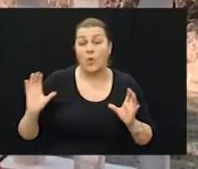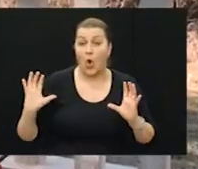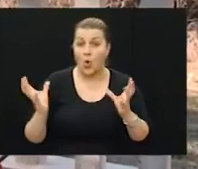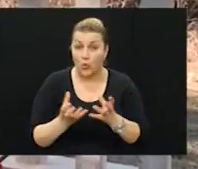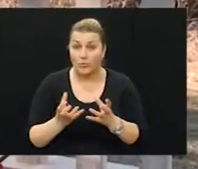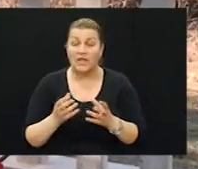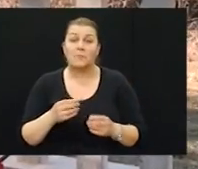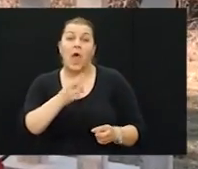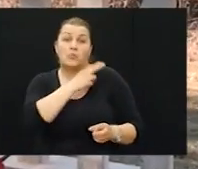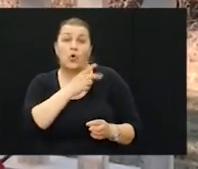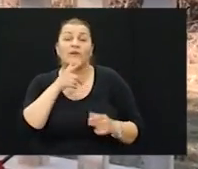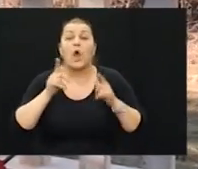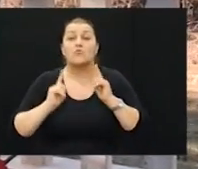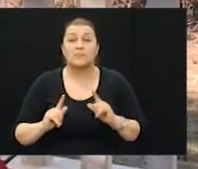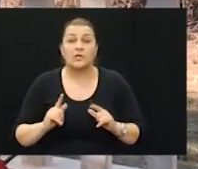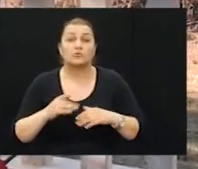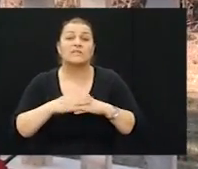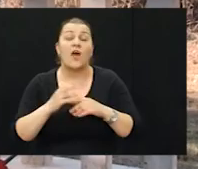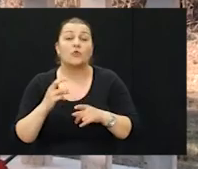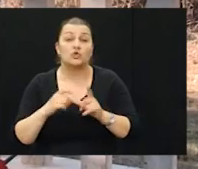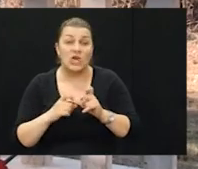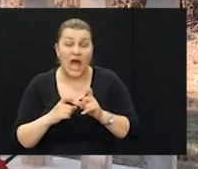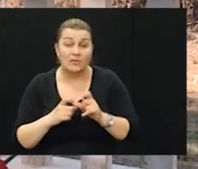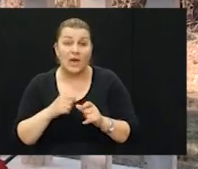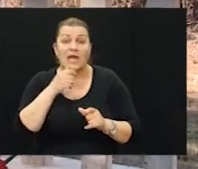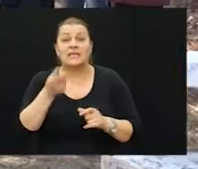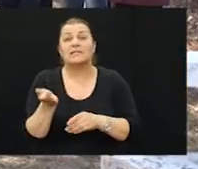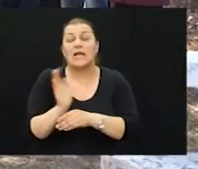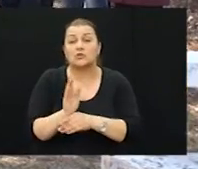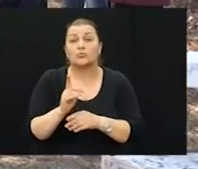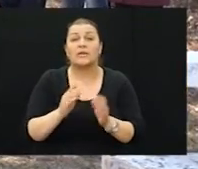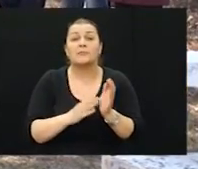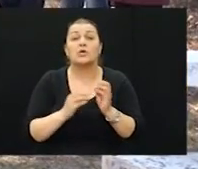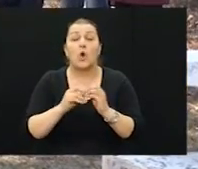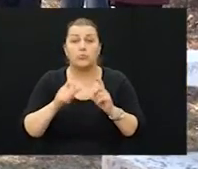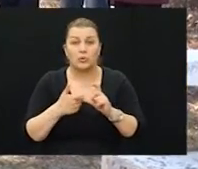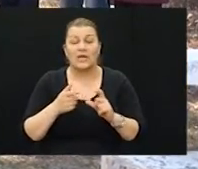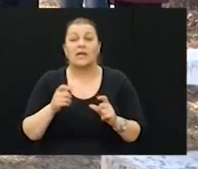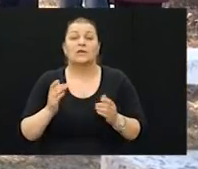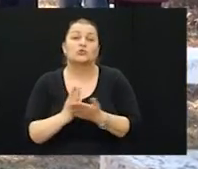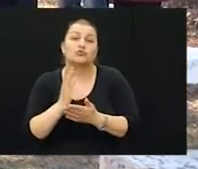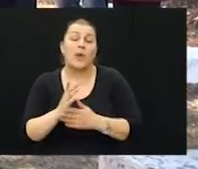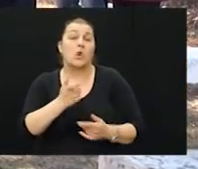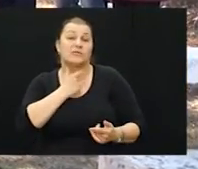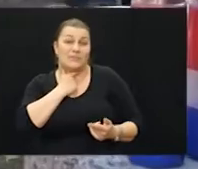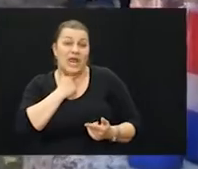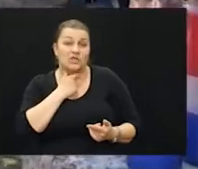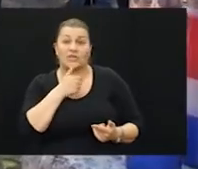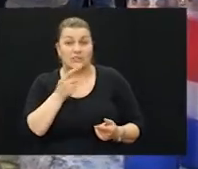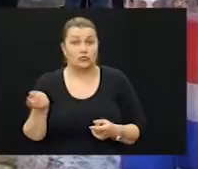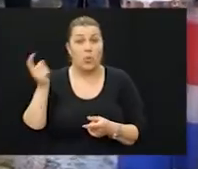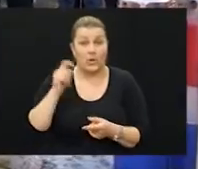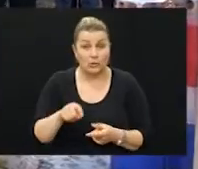pozdraje zapovednika akcije pukovnika u miru zdavka škarpe i saborsko zastupnika Mira Bulja, kojih zbog službenih spećenstva nisu mogli nazočiti u ovoj